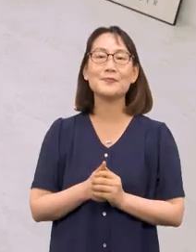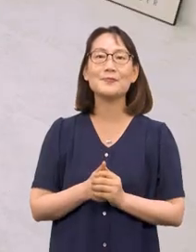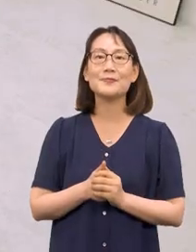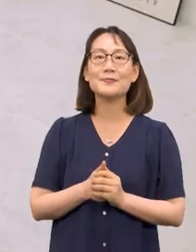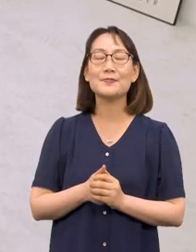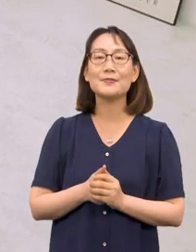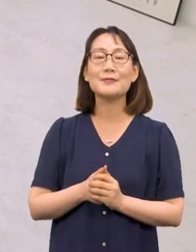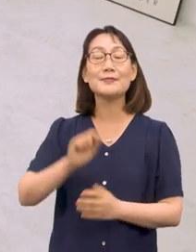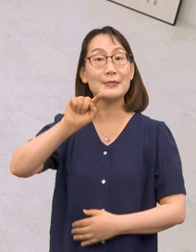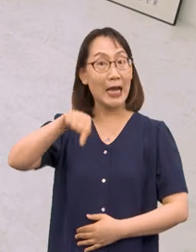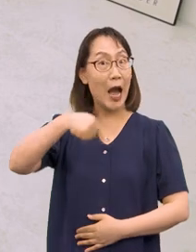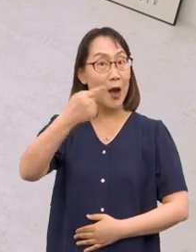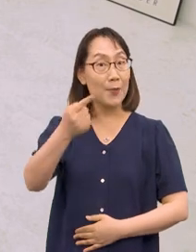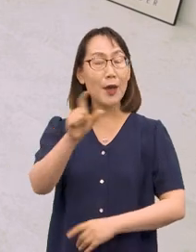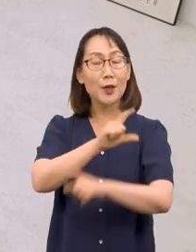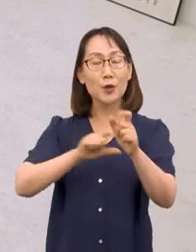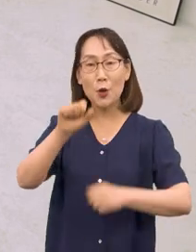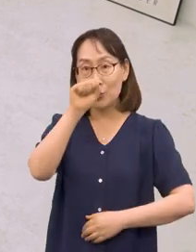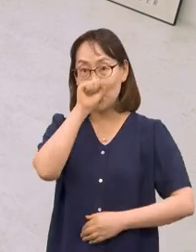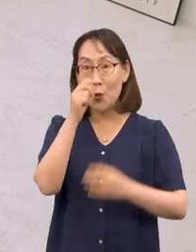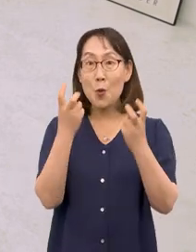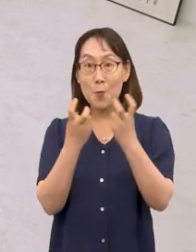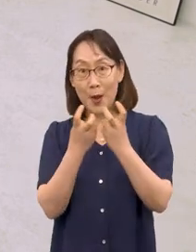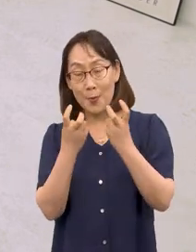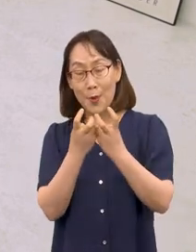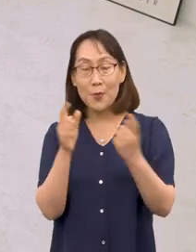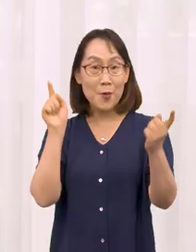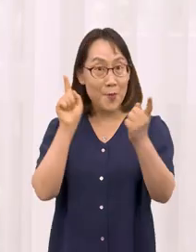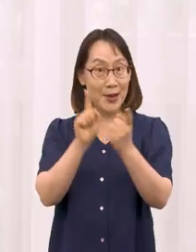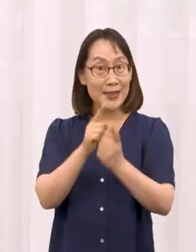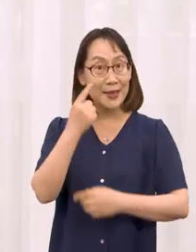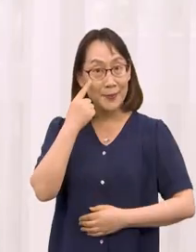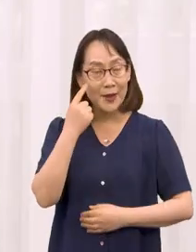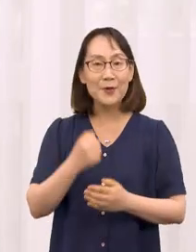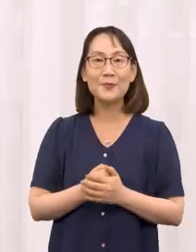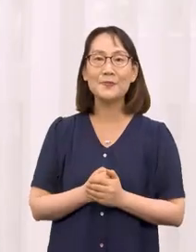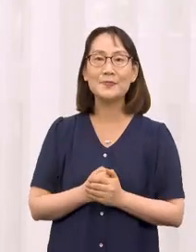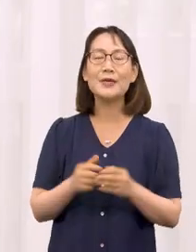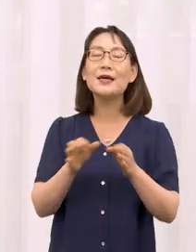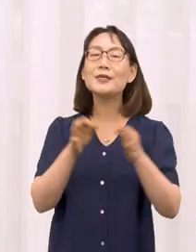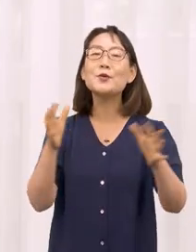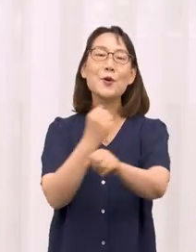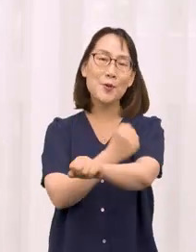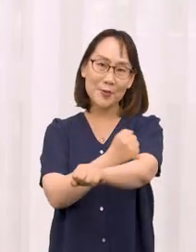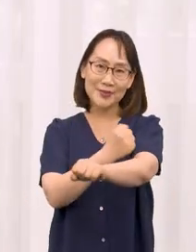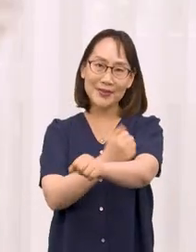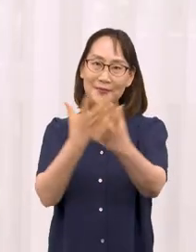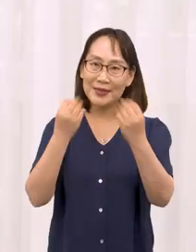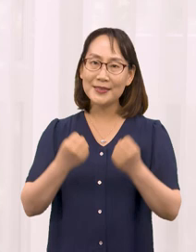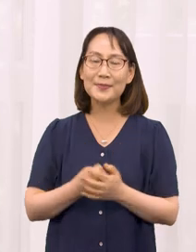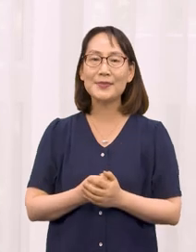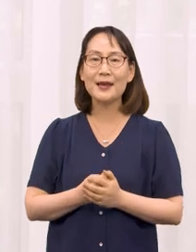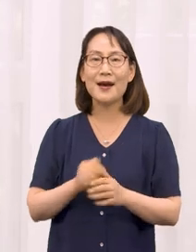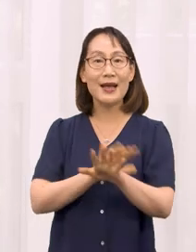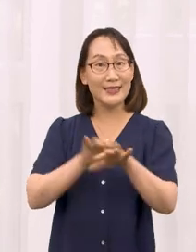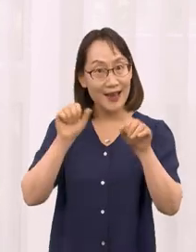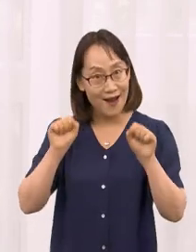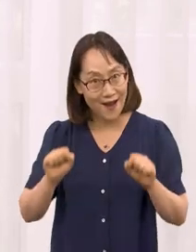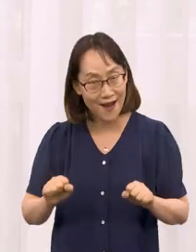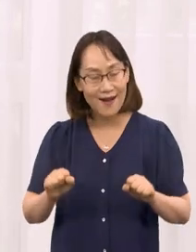그러면 저희는 다음에 더 좋은 콘텐츠로 찾아뵙도록 하겠습니다. 그동안 수고하셨습니다. 안녕!